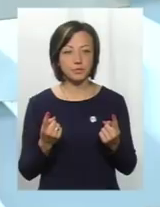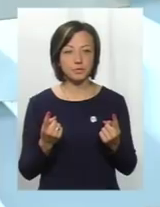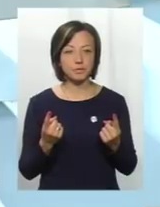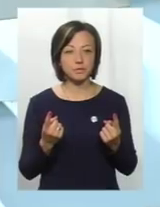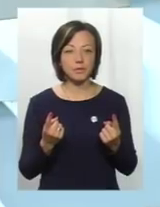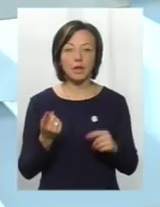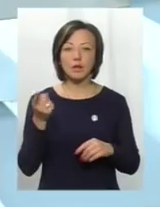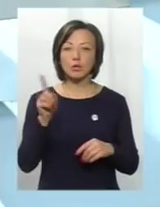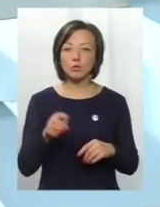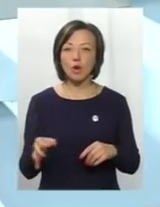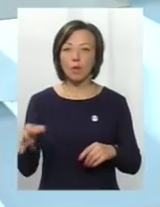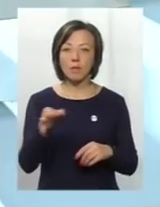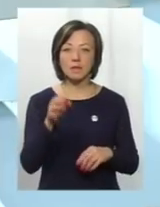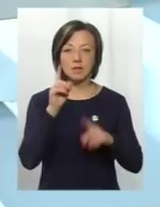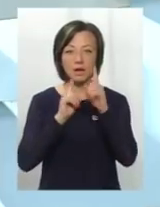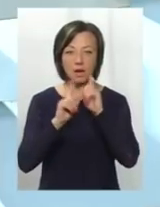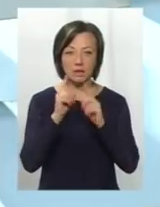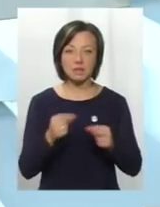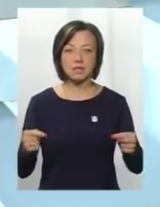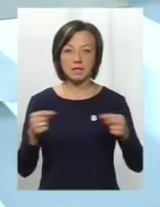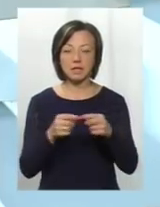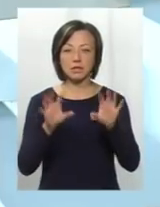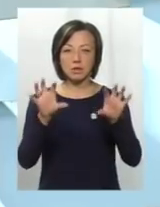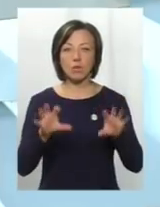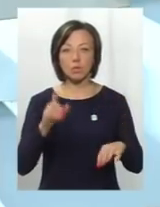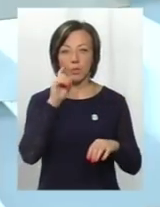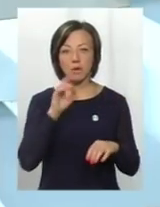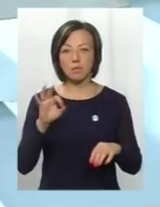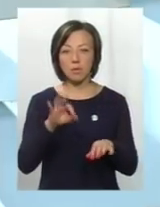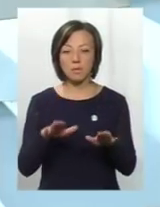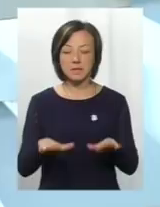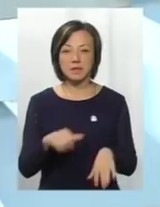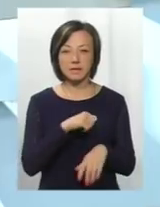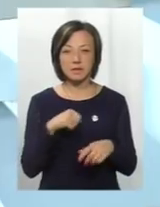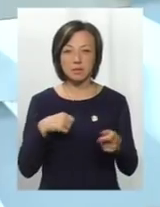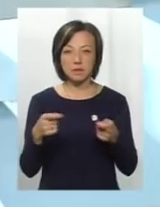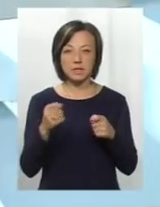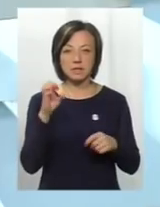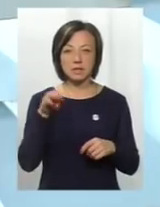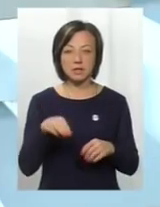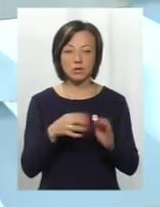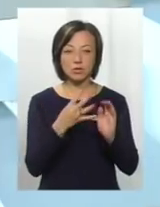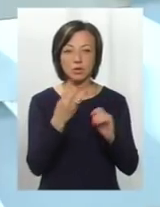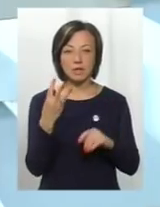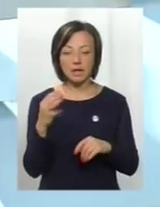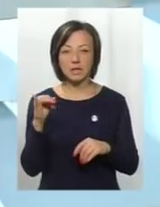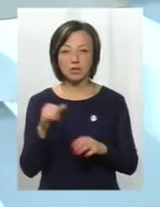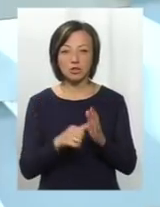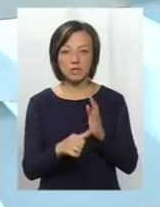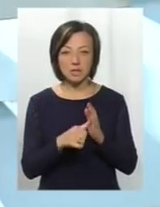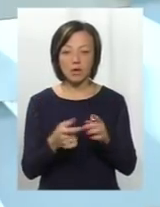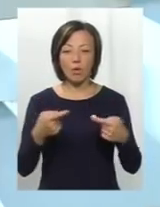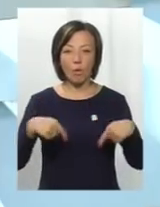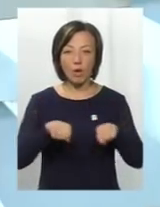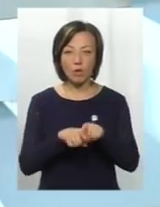Тому що обласна рада, згідно Закону України про місцеве самоврядування, стаття 43-60, якраз є і органом